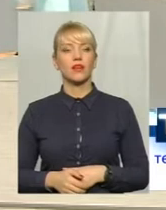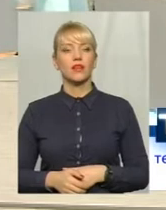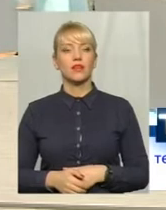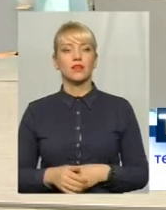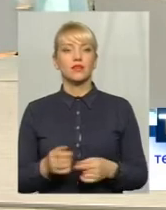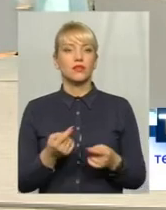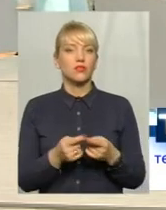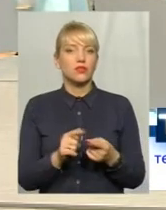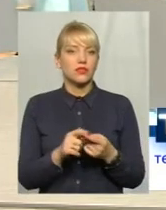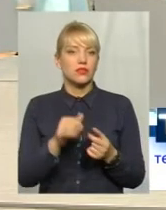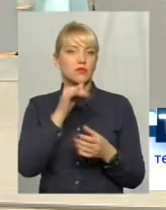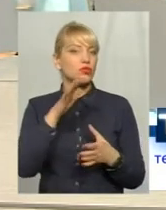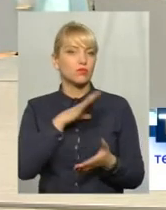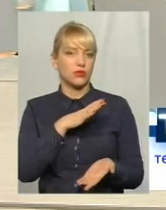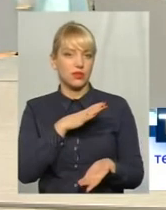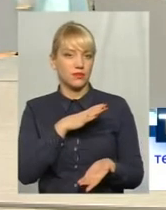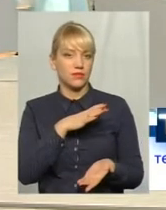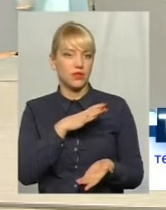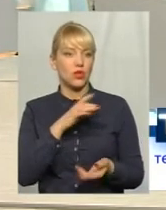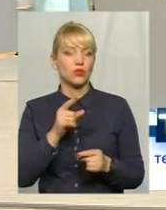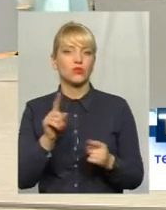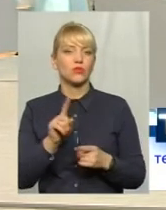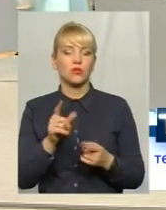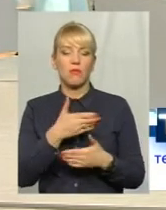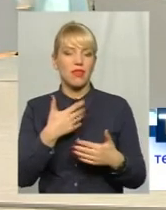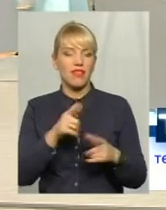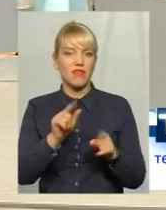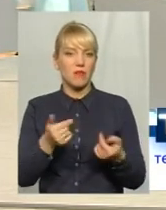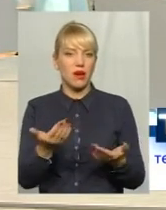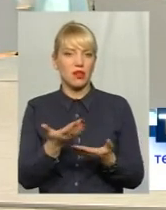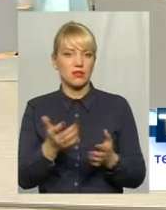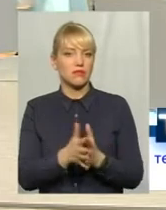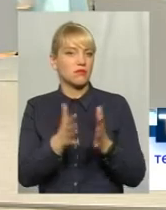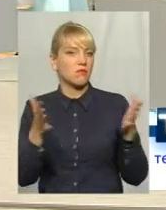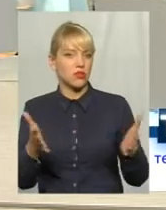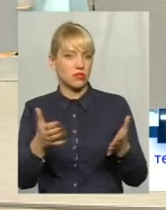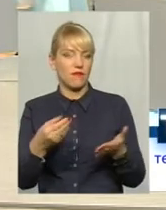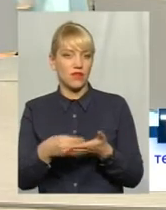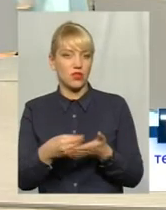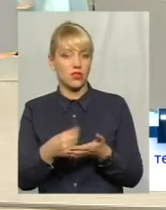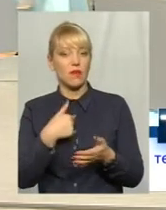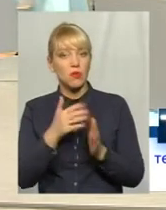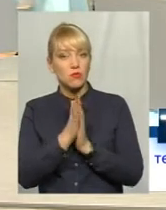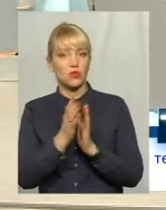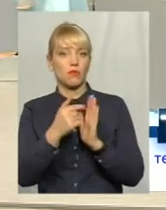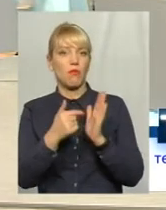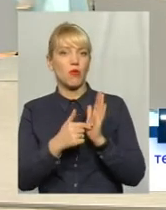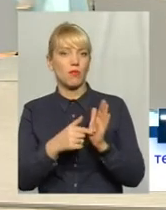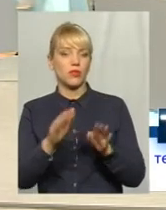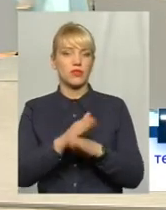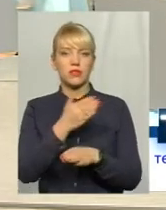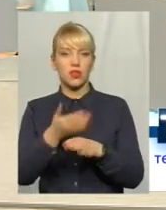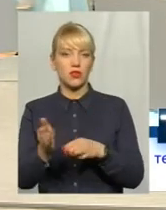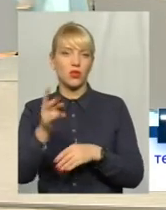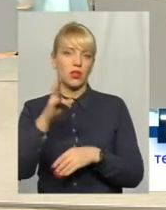питання не може бути, тому що ми ж не вимагаємо там якогось збільшеного фінансування. Чисто пропорційно, скільки на мешканці